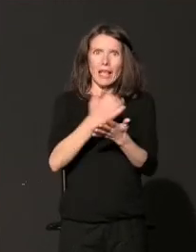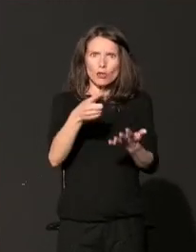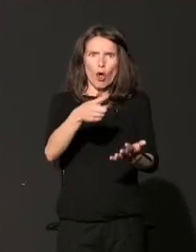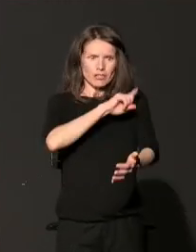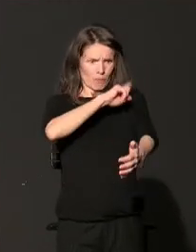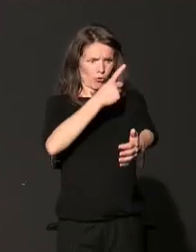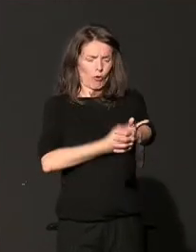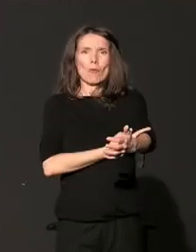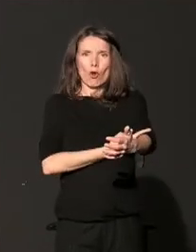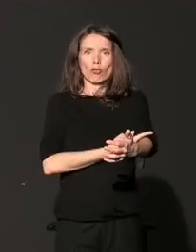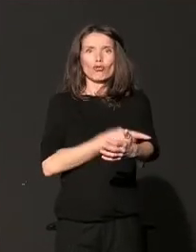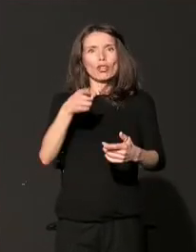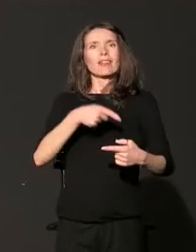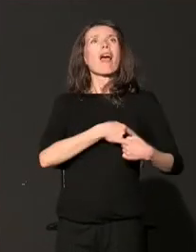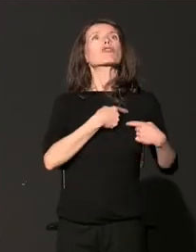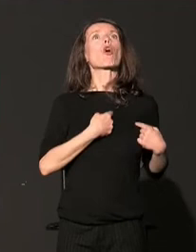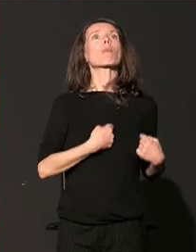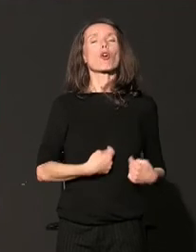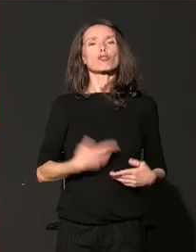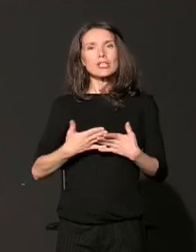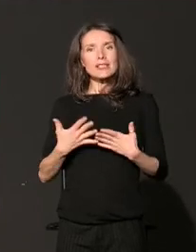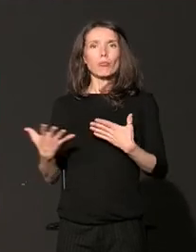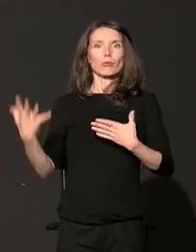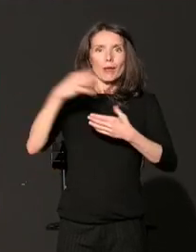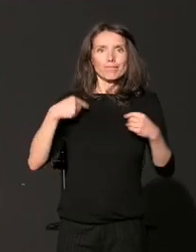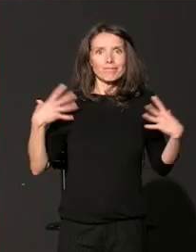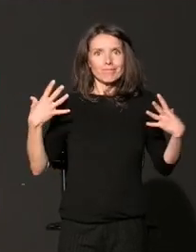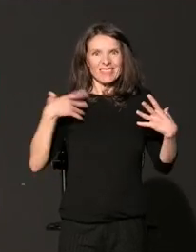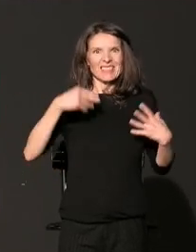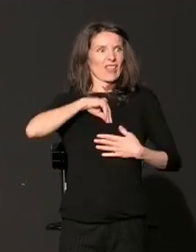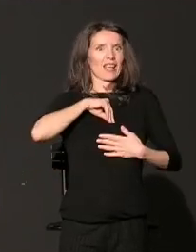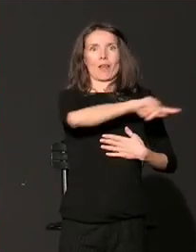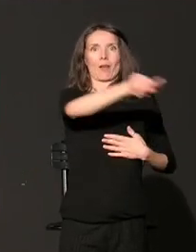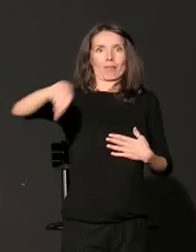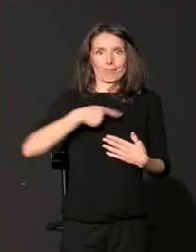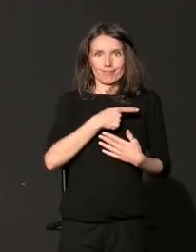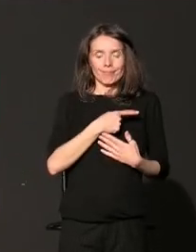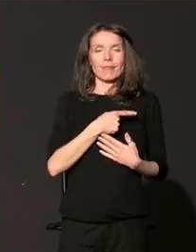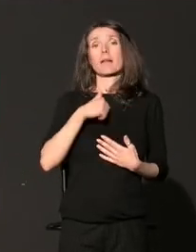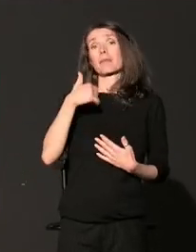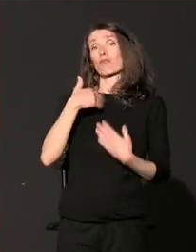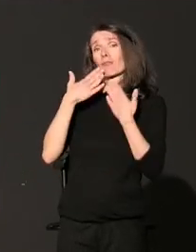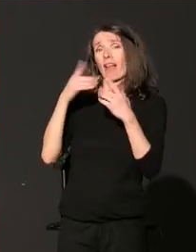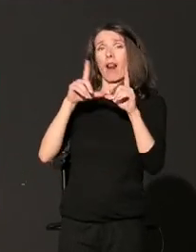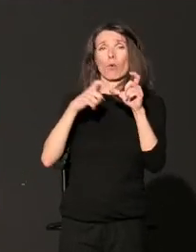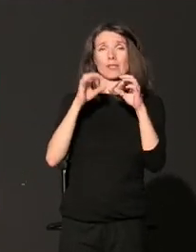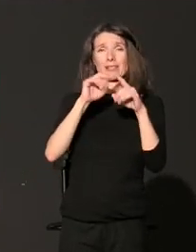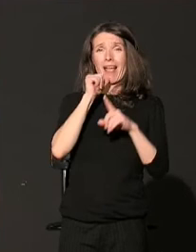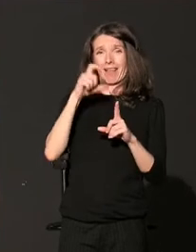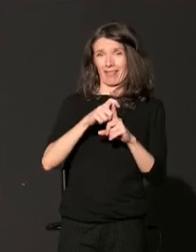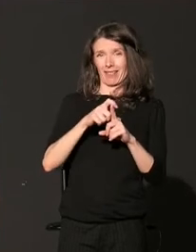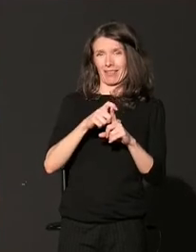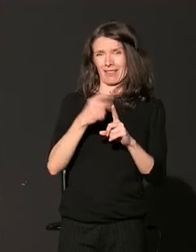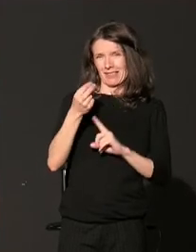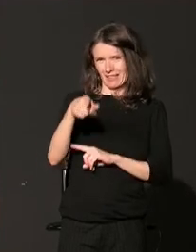sa svima nama. Na kraju bih želao da se zahvalim pre svega USA i do Srbije na dugogodišnjoj podršci ovim